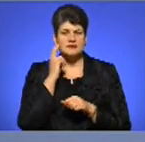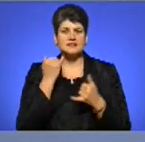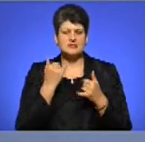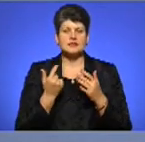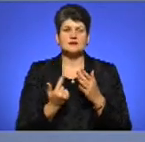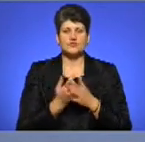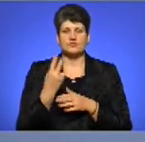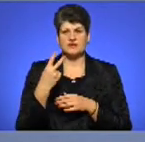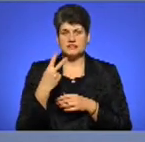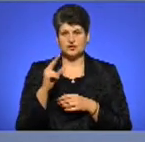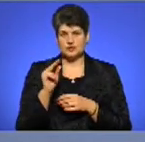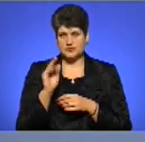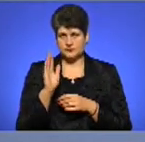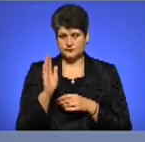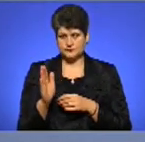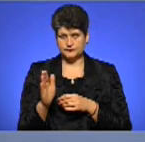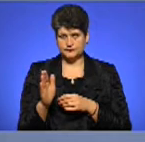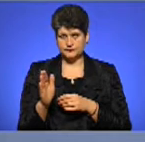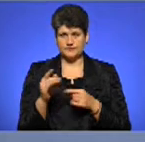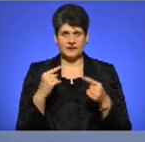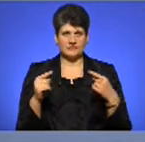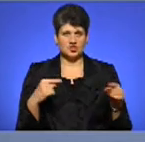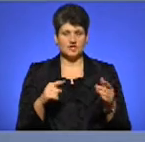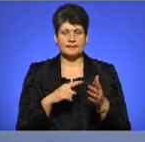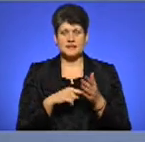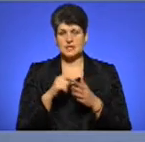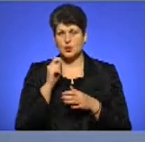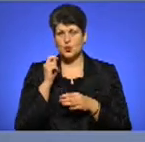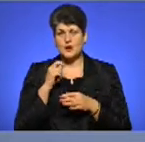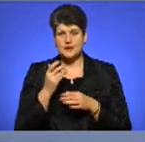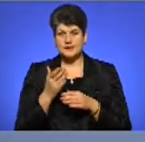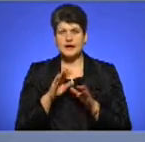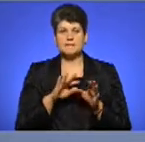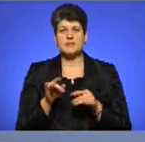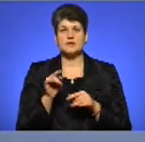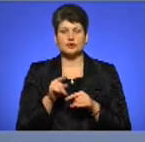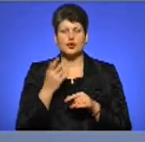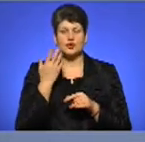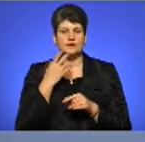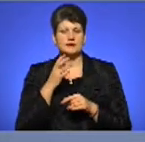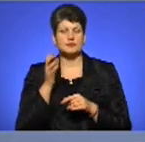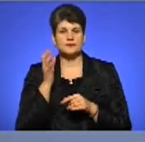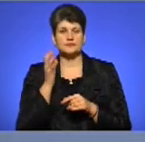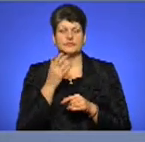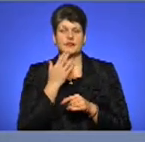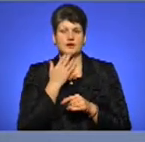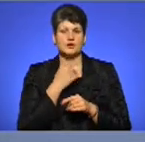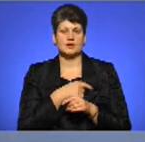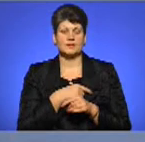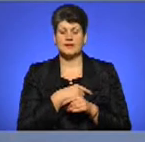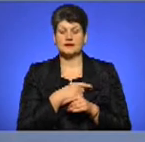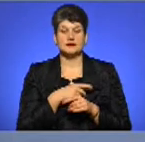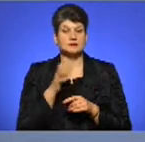так розумію, 20-го числа в інших містах України, і після того, коли не прислухалися народні обранці, це ще більше